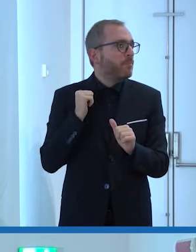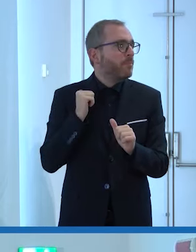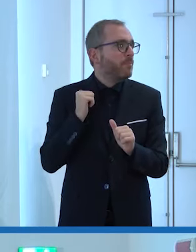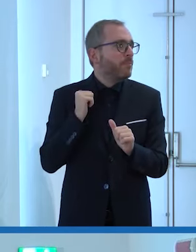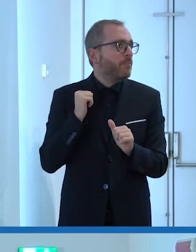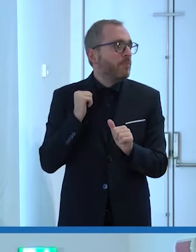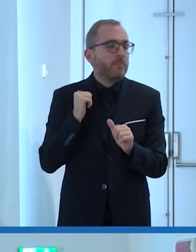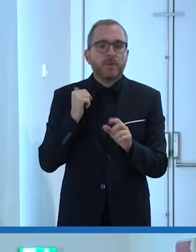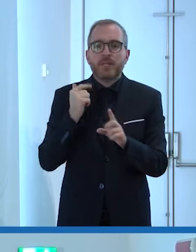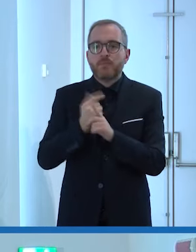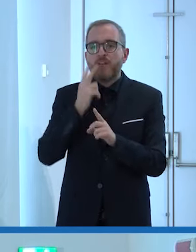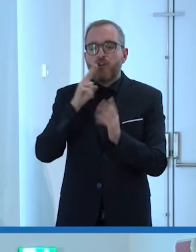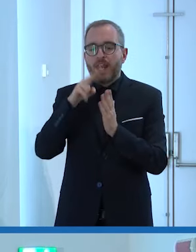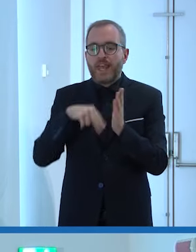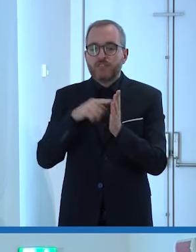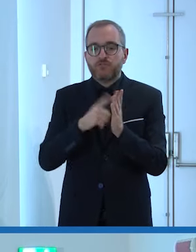gli occhiali ovviamente